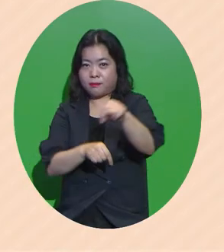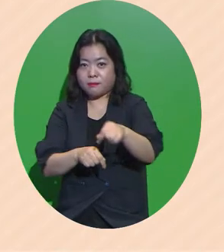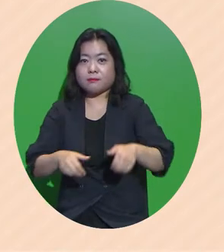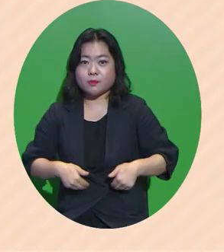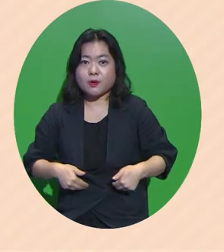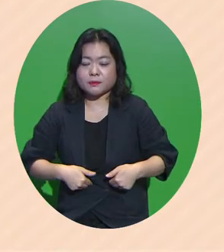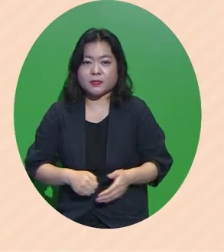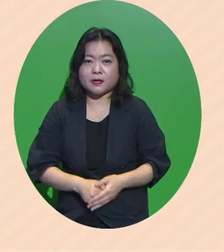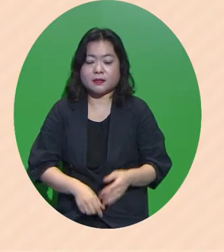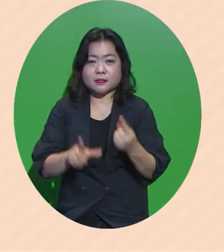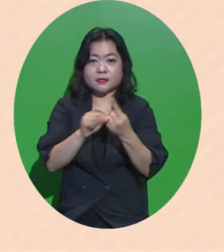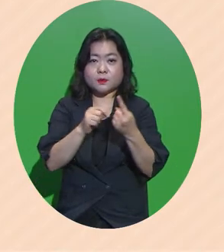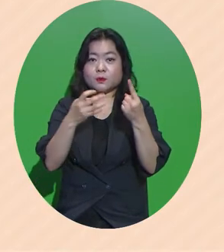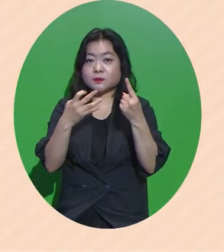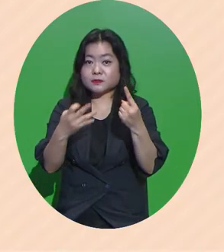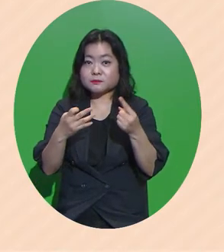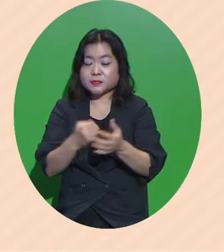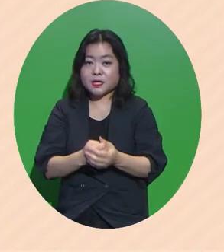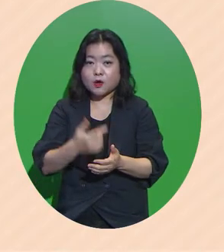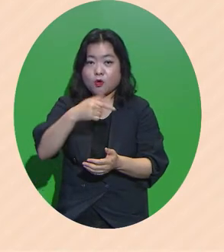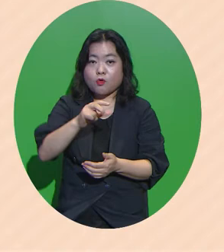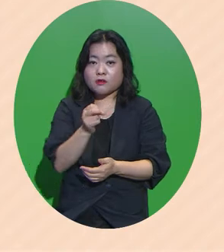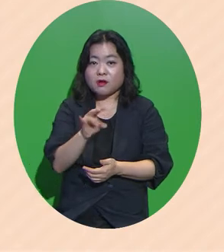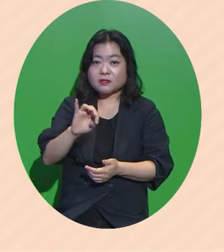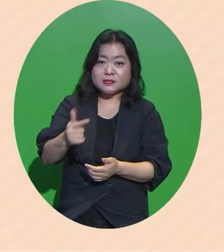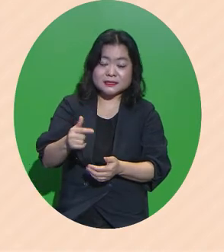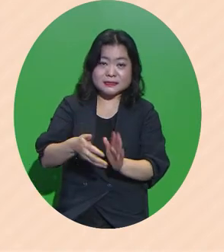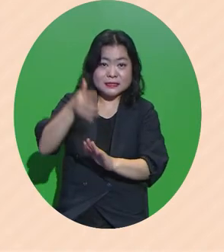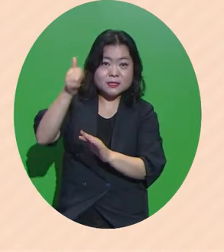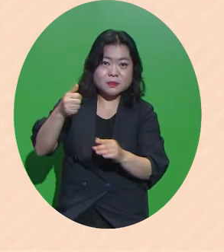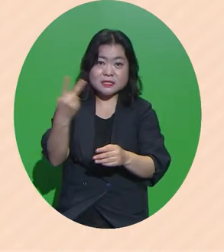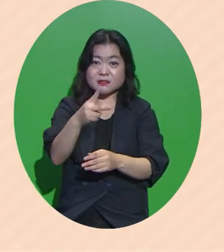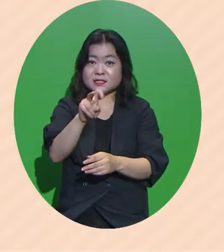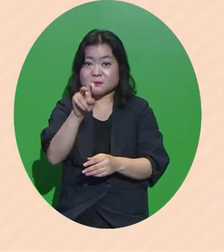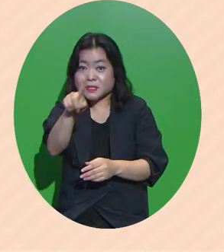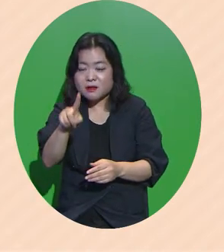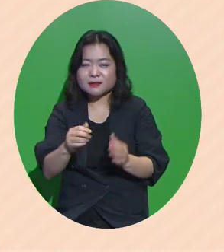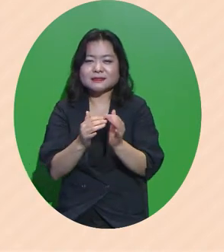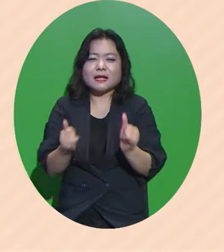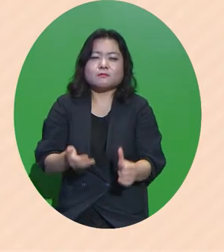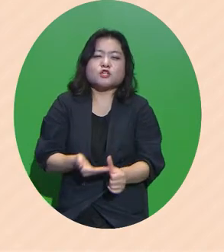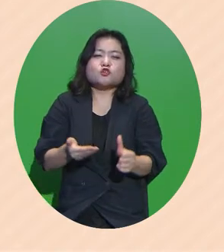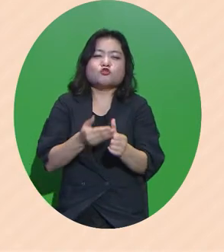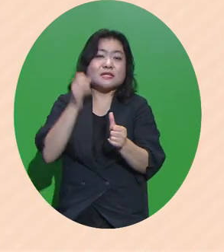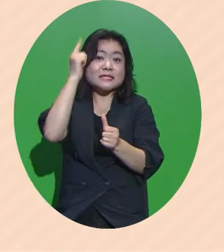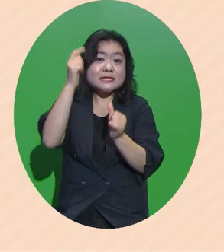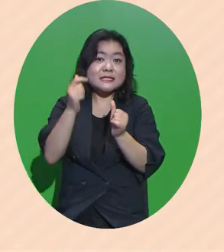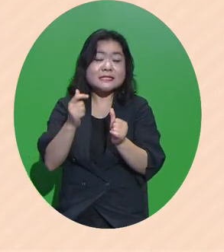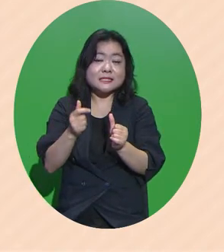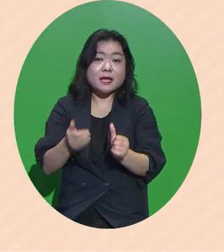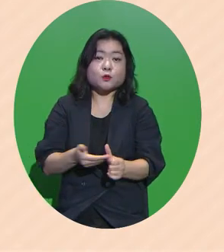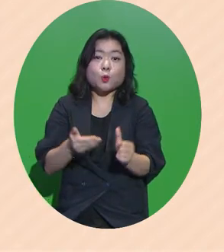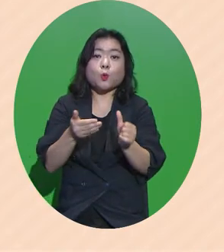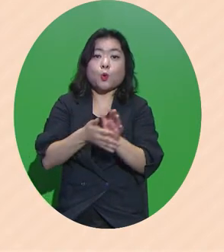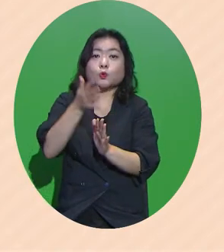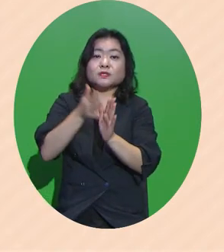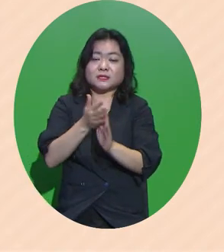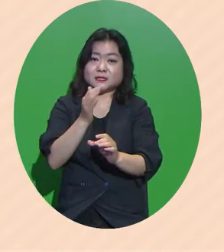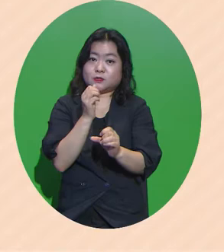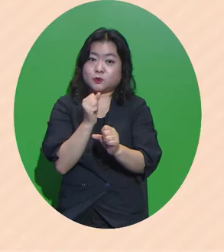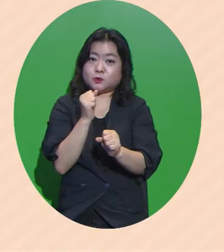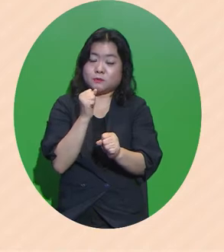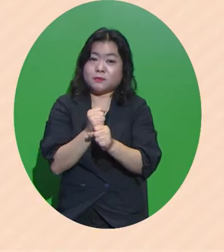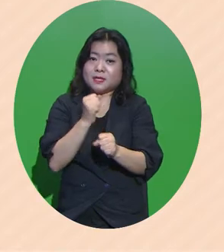1월 14일 근영진 시장께서는 2021년을 사람을 키우는 인재도시 조성의 원년으로 삼겠다고